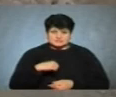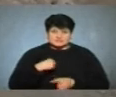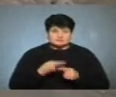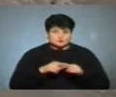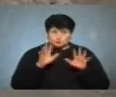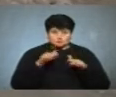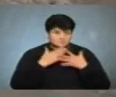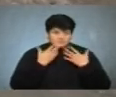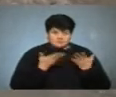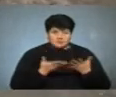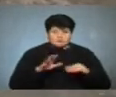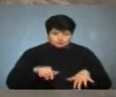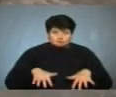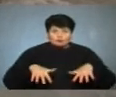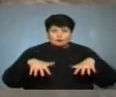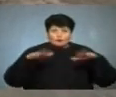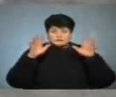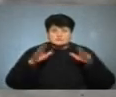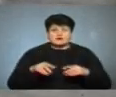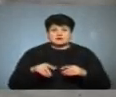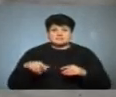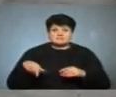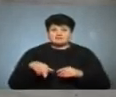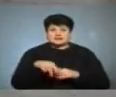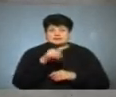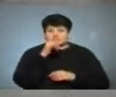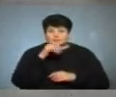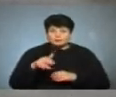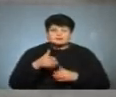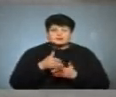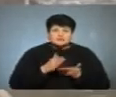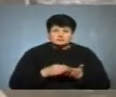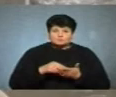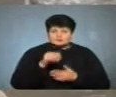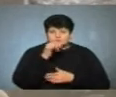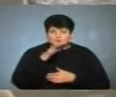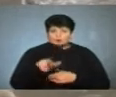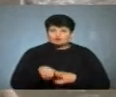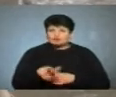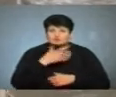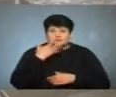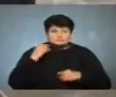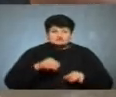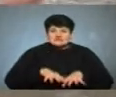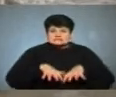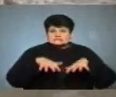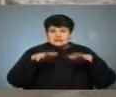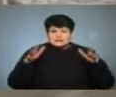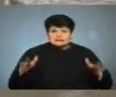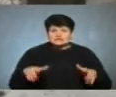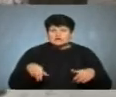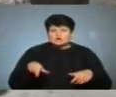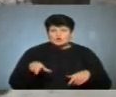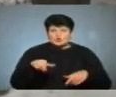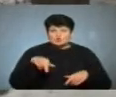дош, а як дош, то ми тут топимося. Ми з двору не можемо вийти, ні хліба купити, ні нічого. Ні дороги немає, бо вона вся залята, ні тротуару